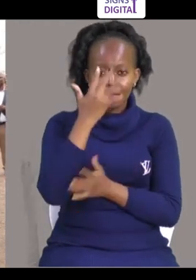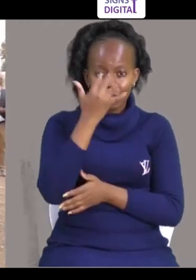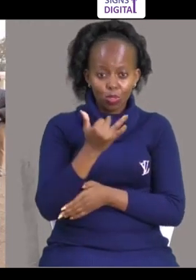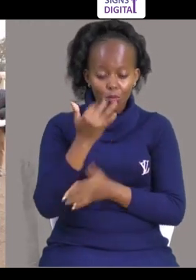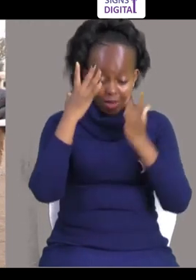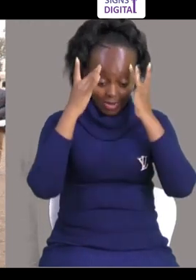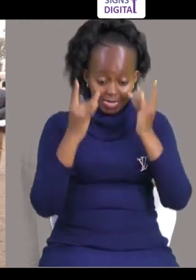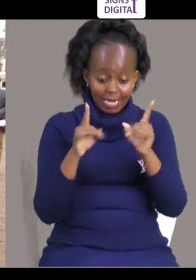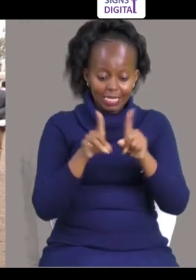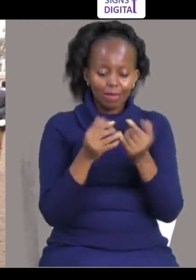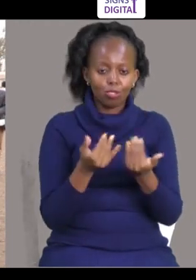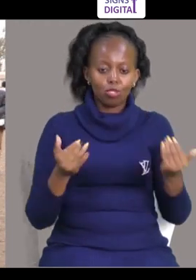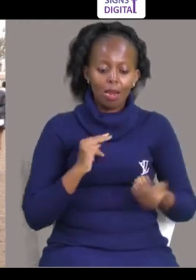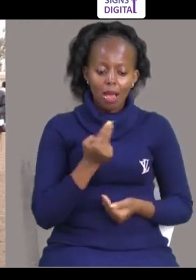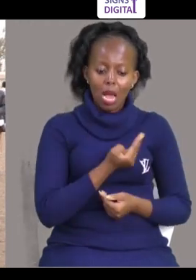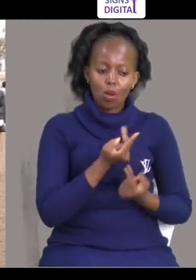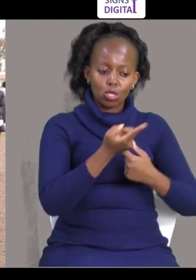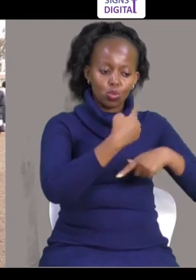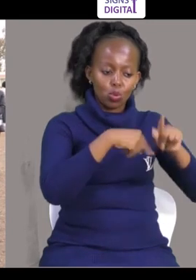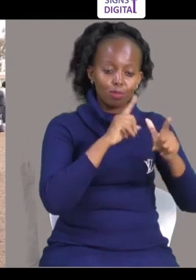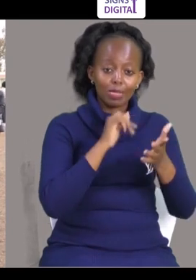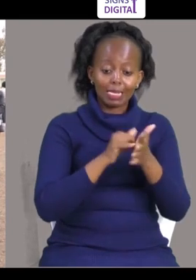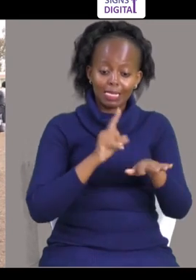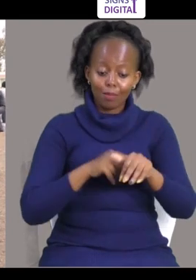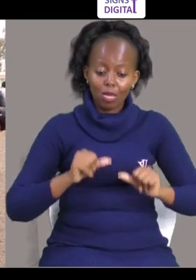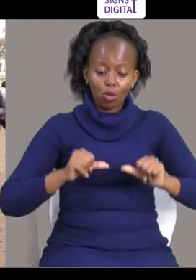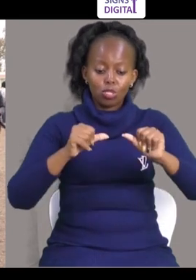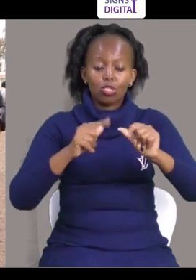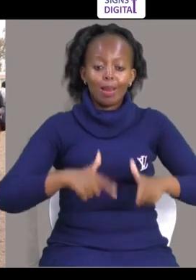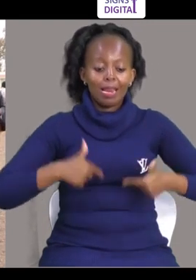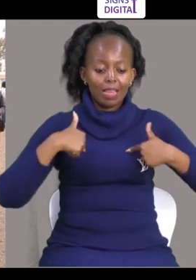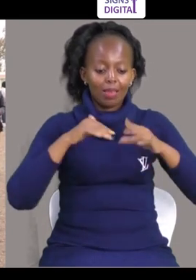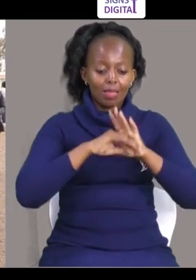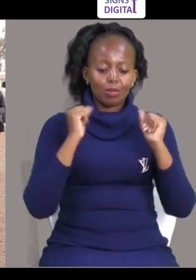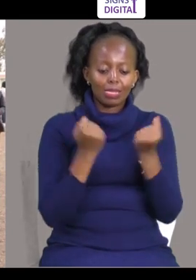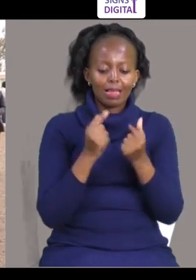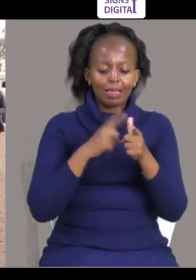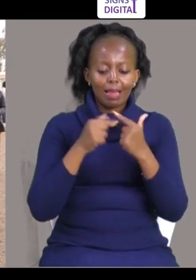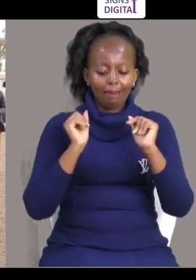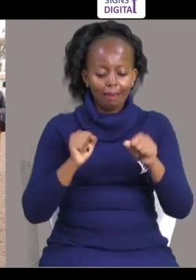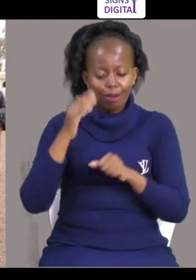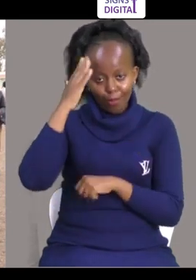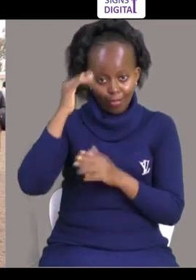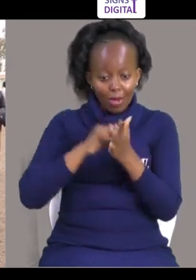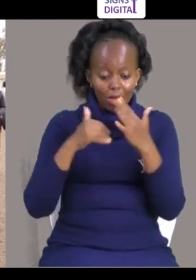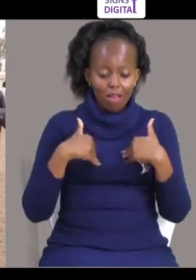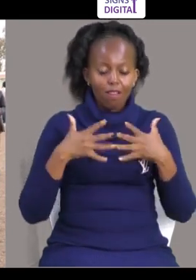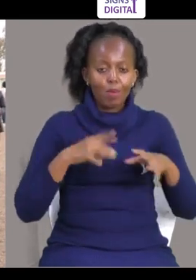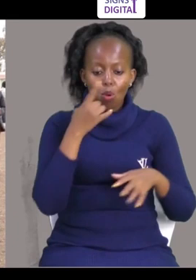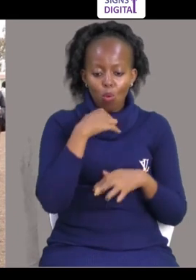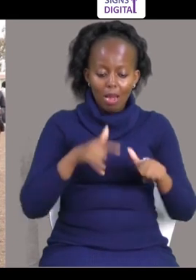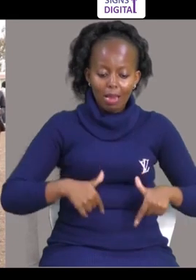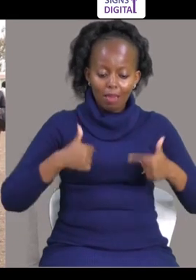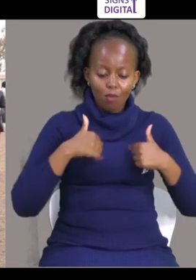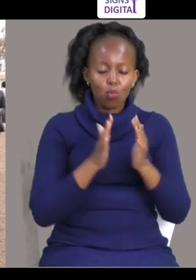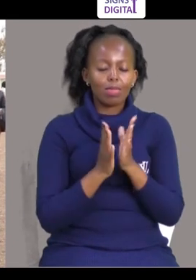mimi na nanyini Na niposa tumewanelea hata watoto wetu tuwalete Ili wanapa endelea kuishi kwa jamii Wajue